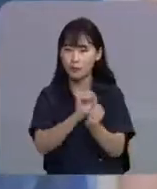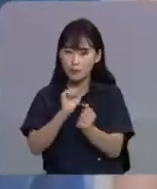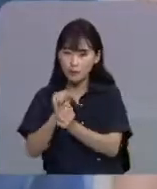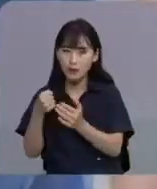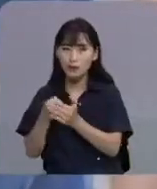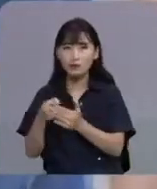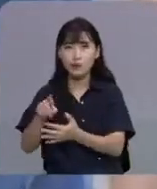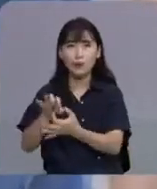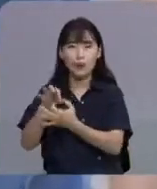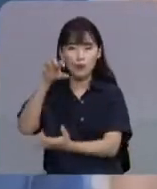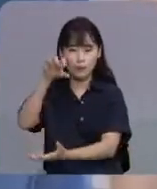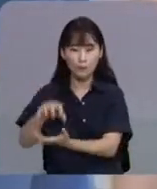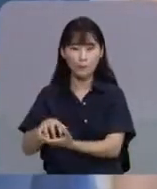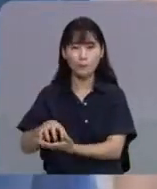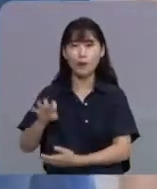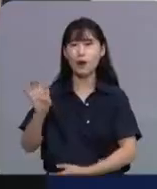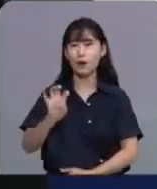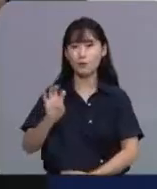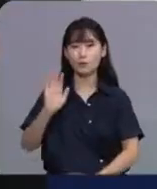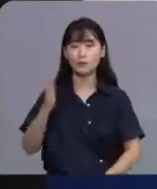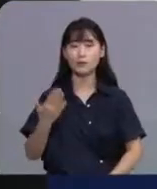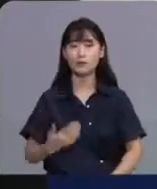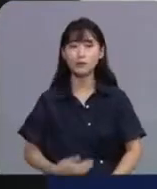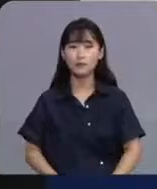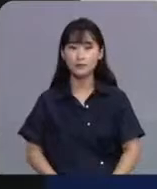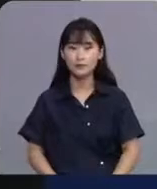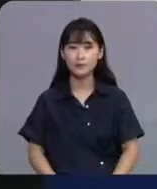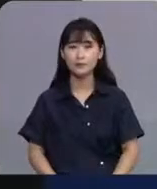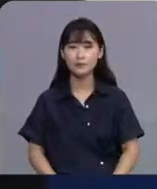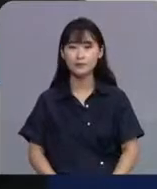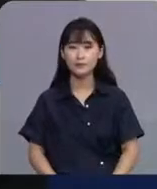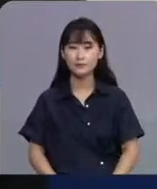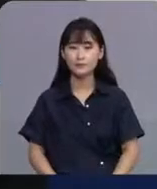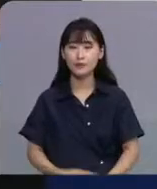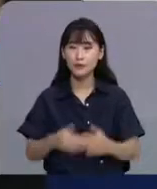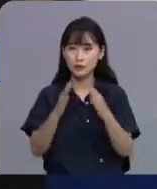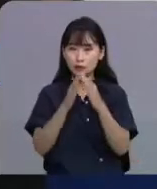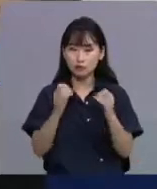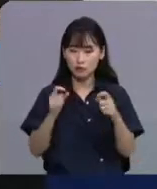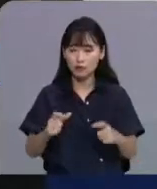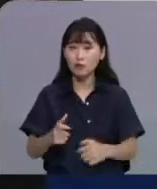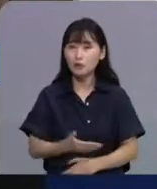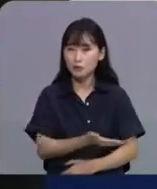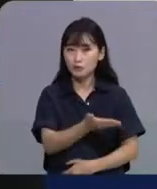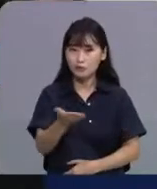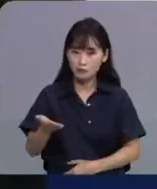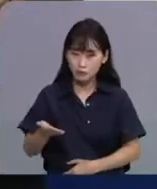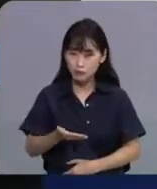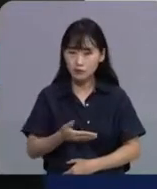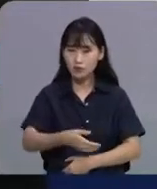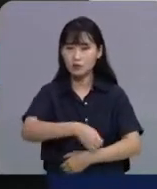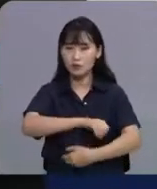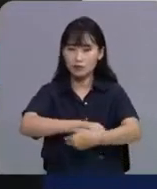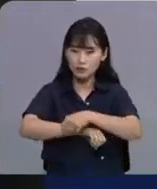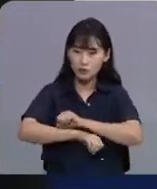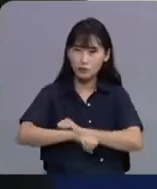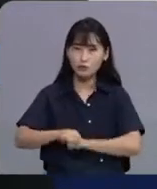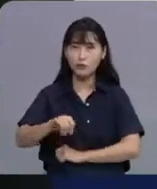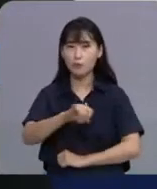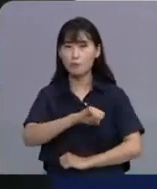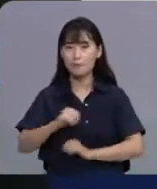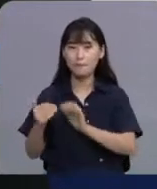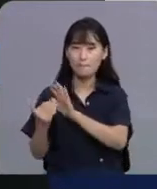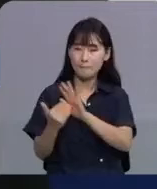확진자는 40명으로 늘었습니다. 우리 도민들께서 적극적으로 수칙 지켜주시고